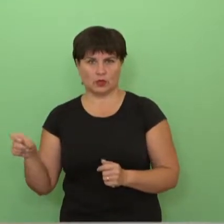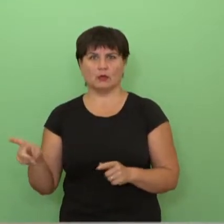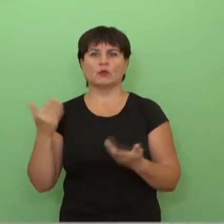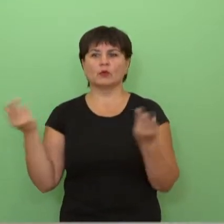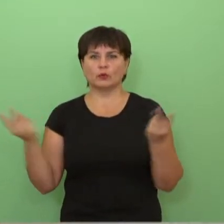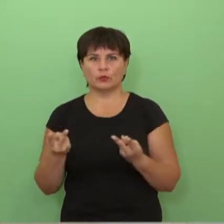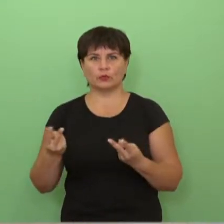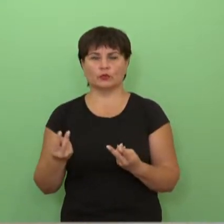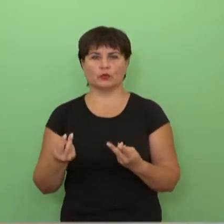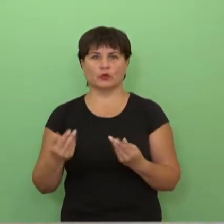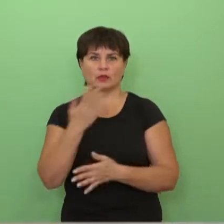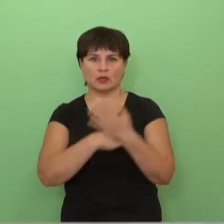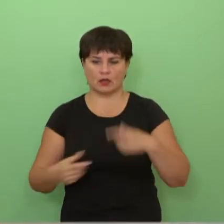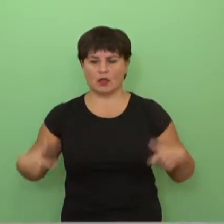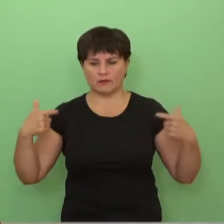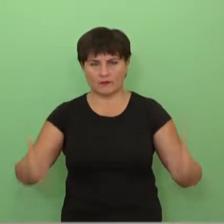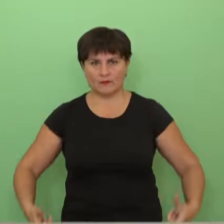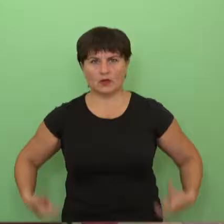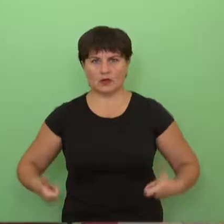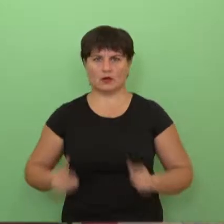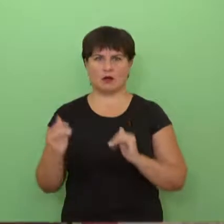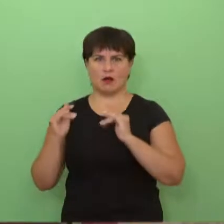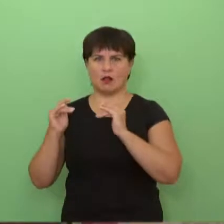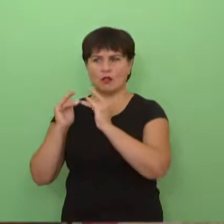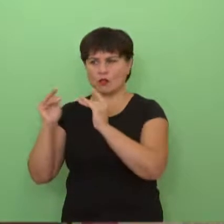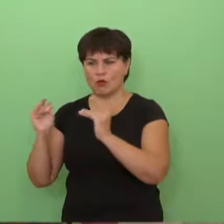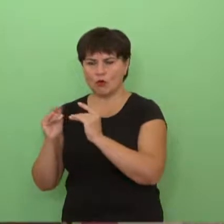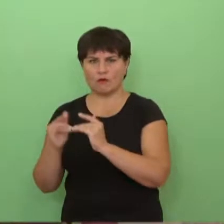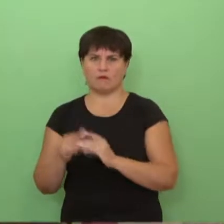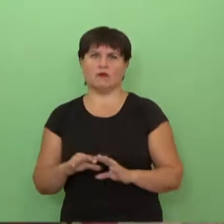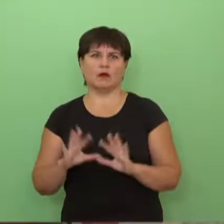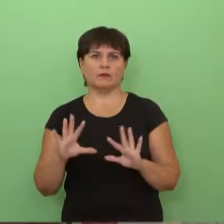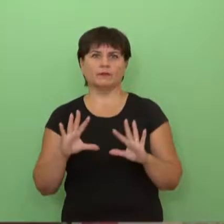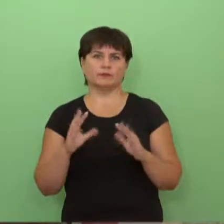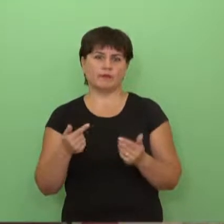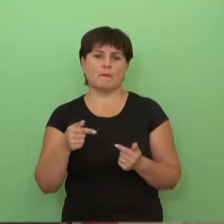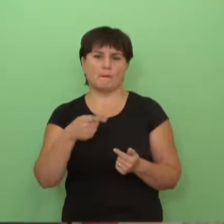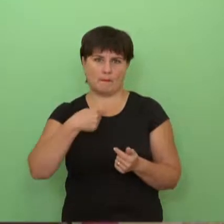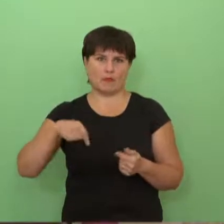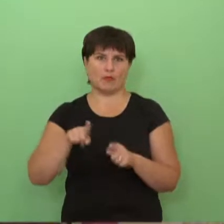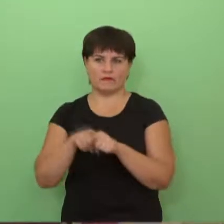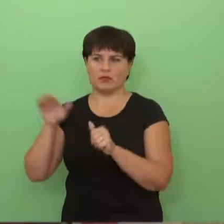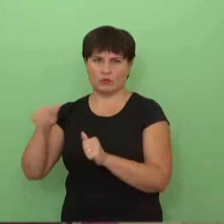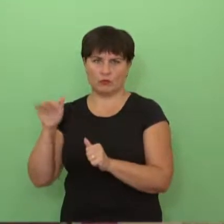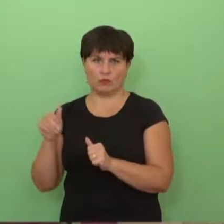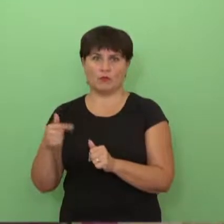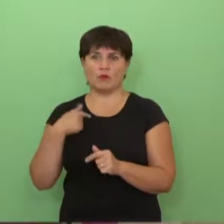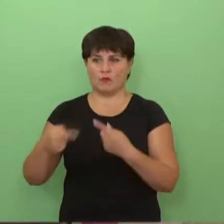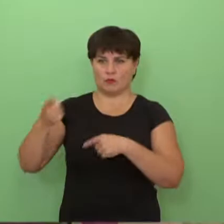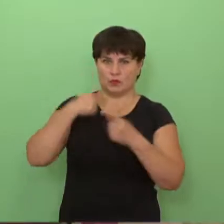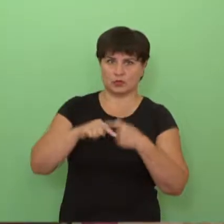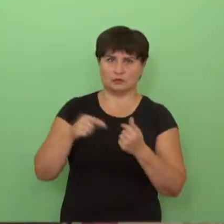žmonėms, kuriems reikia neįgalio vežimėlio multifunkcijas lovas ar kas nors, ar kažko panašaus. Mes tai tiesiog